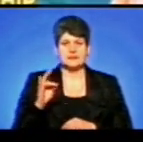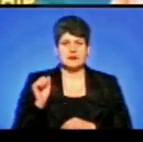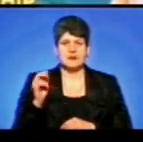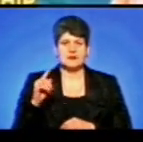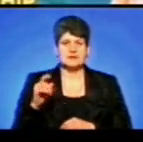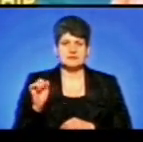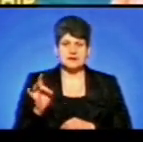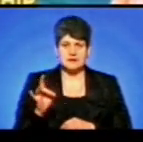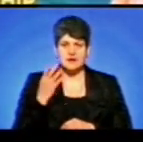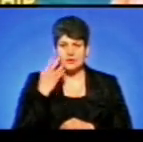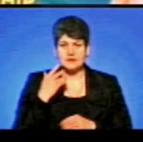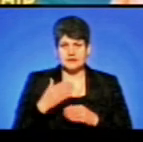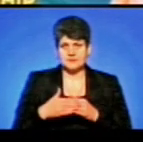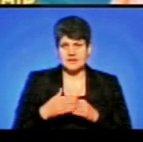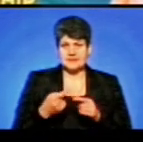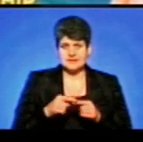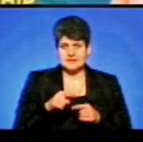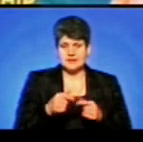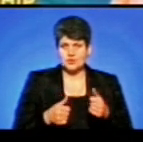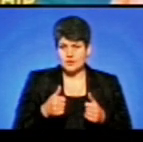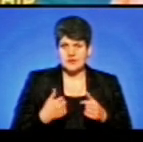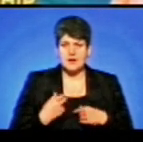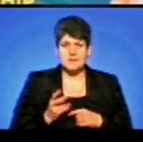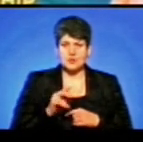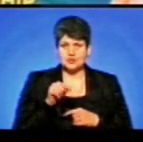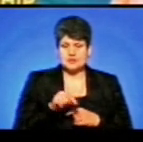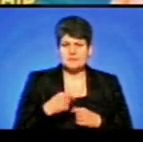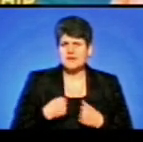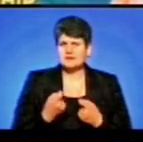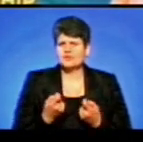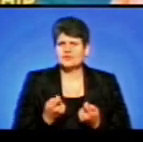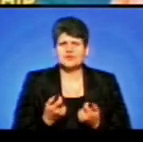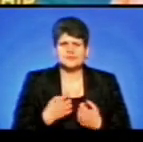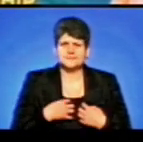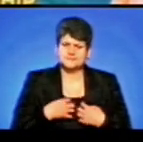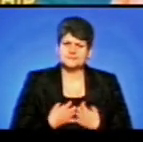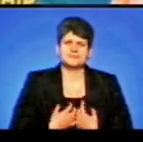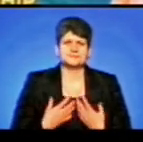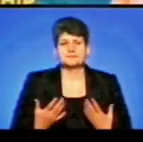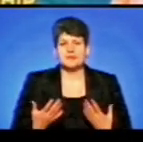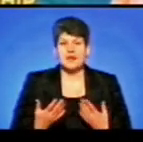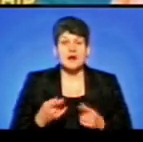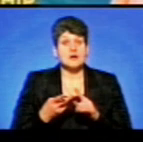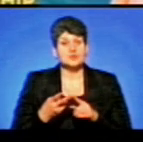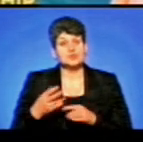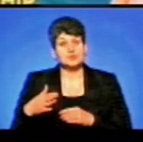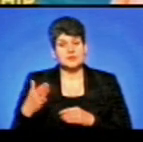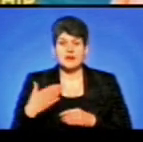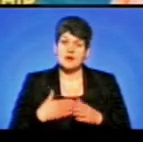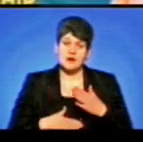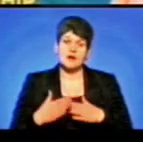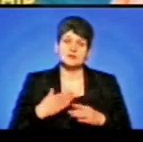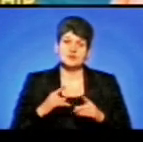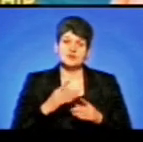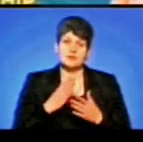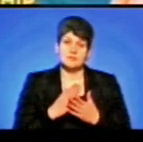цей турнір наближається, я приходжу сюди, мені трошки сумно. А з другої сторони, я радий, що